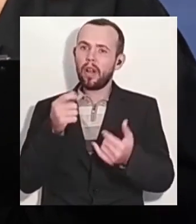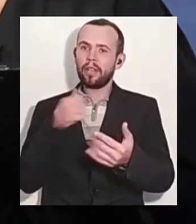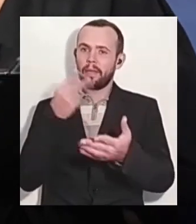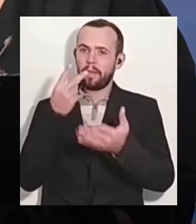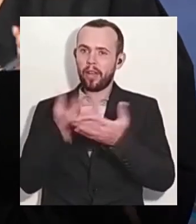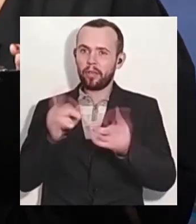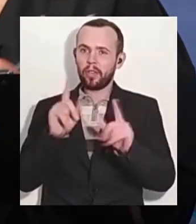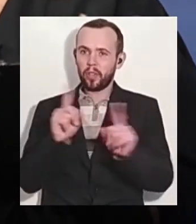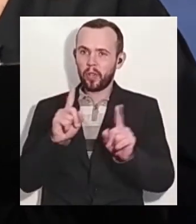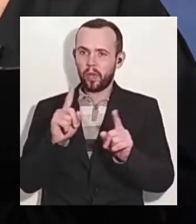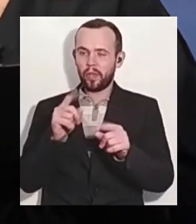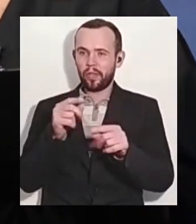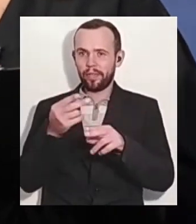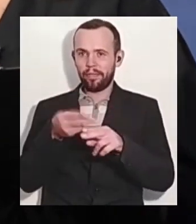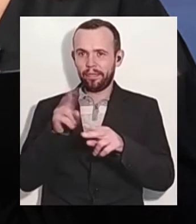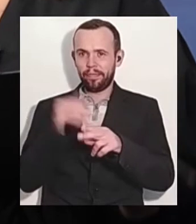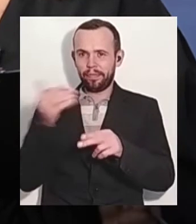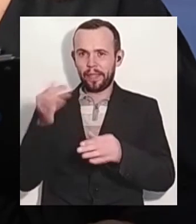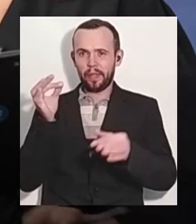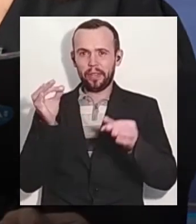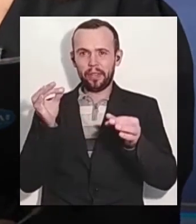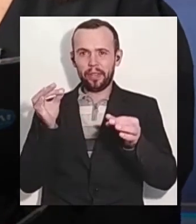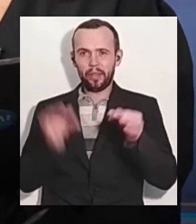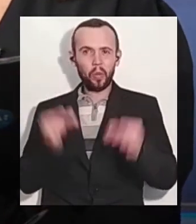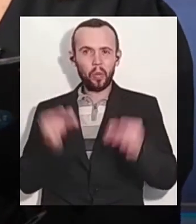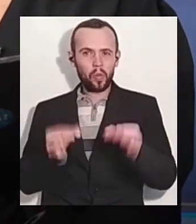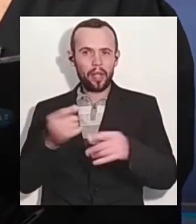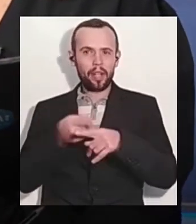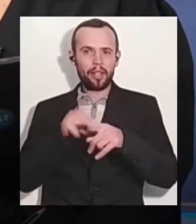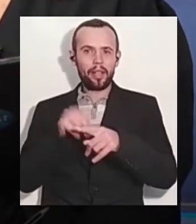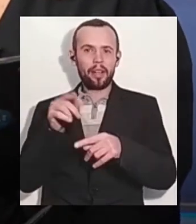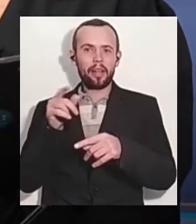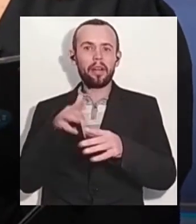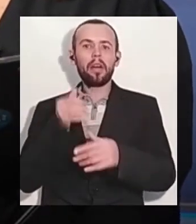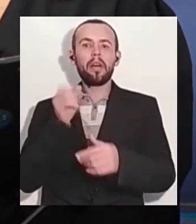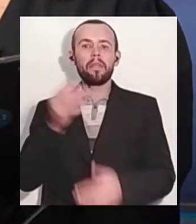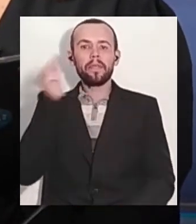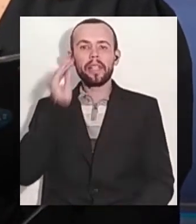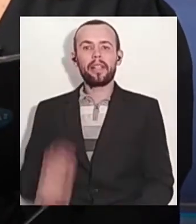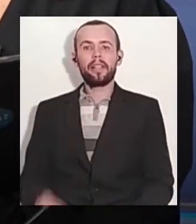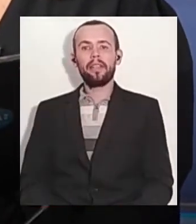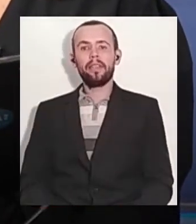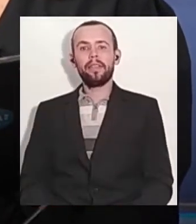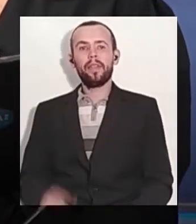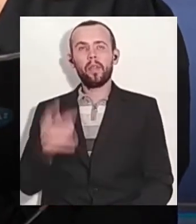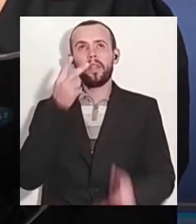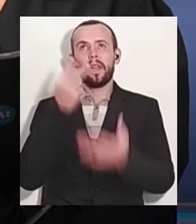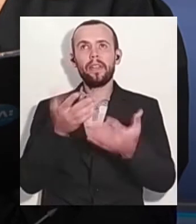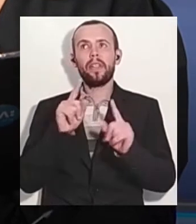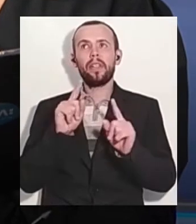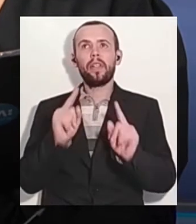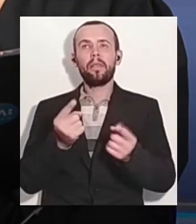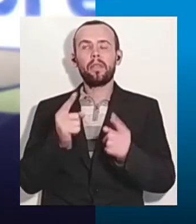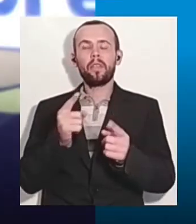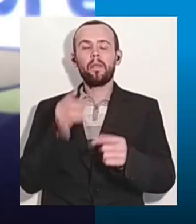незадоволення? Які є правові механізми для урегулювання питання? Ой, да наші правові механізми, вони не